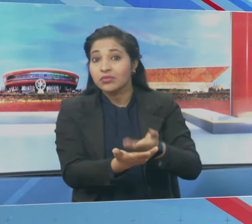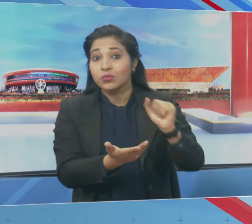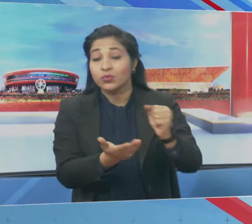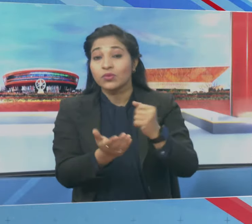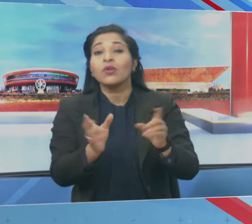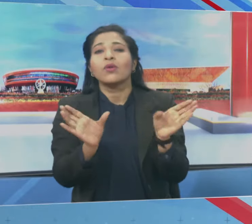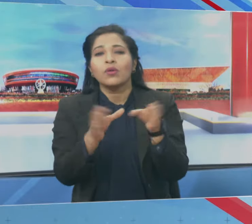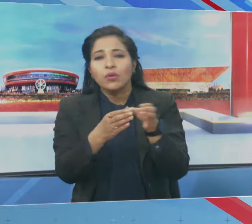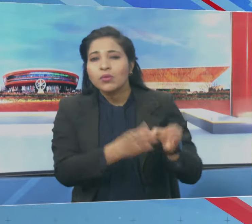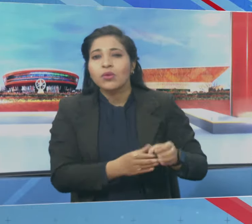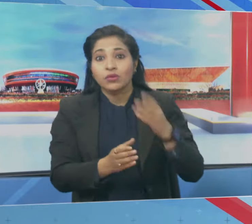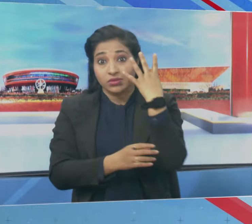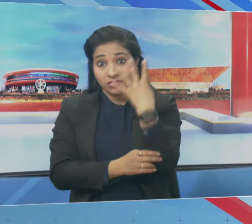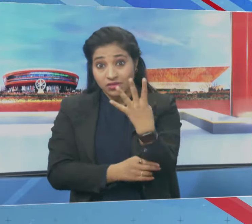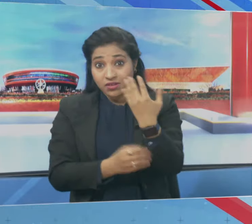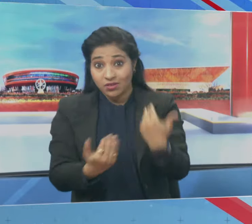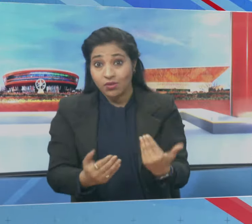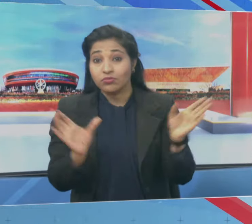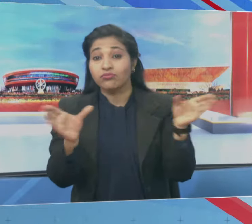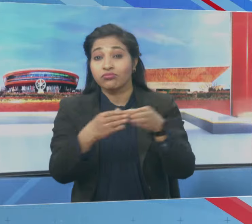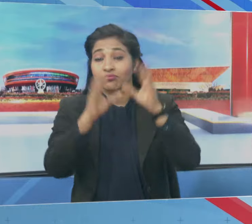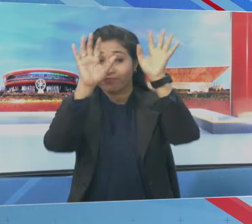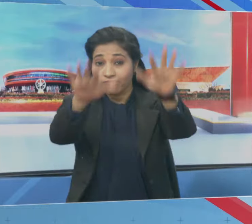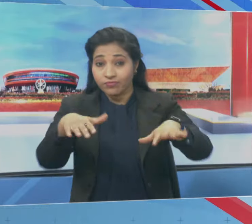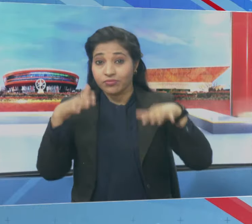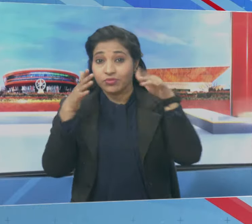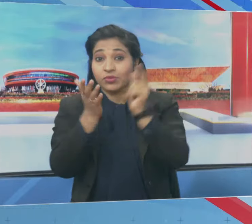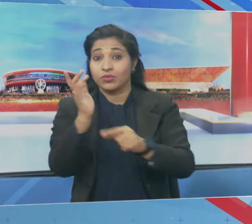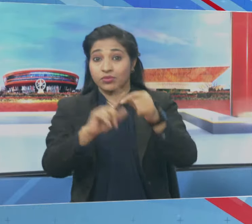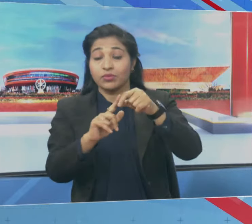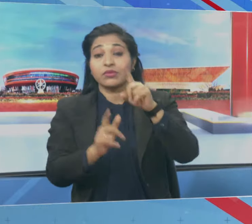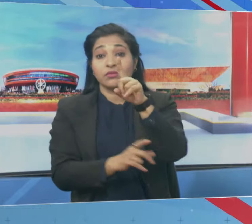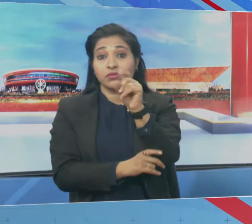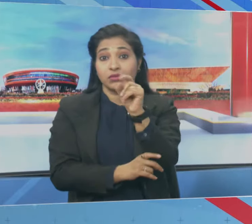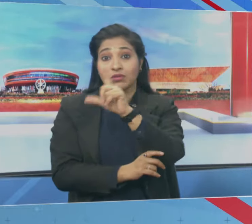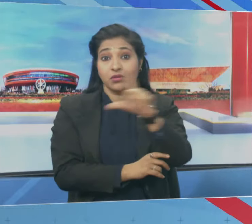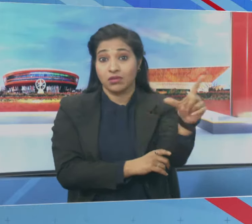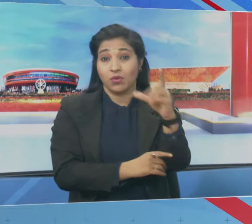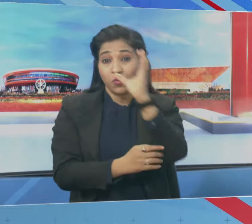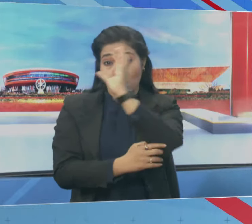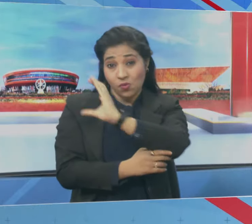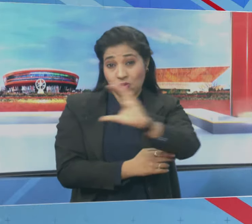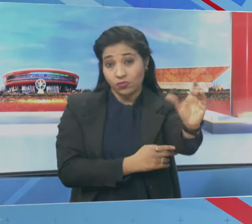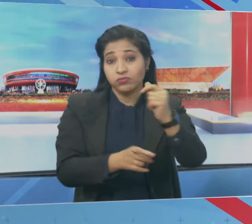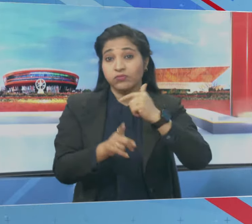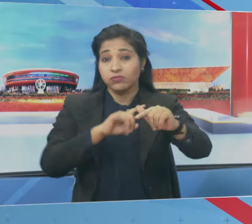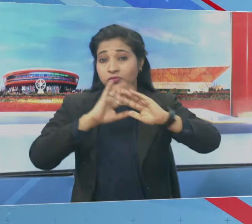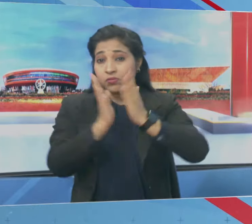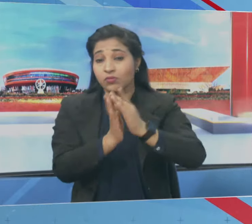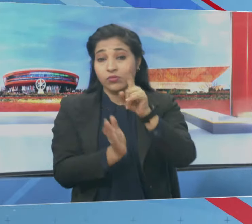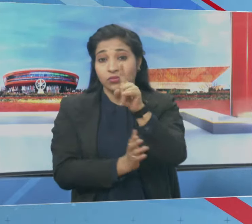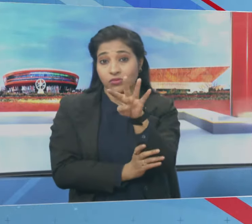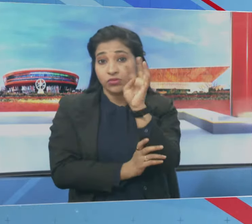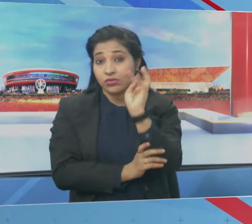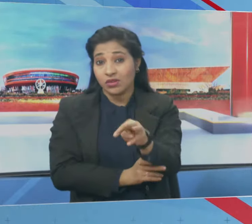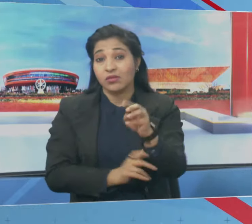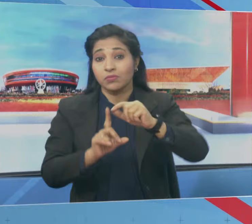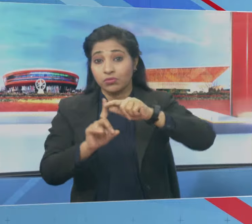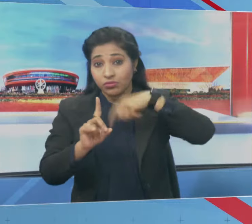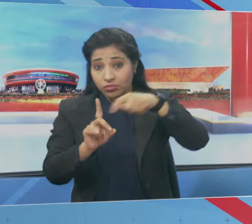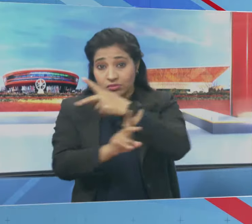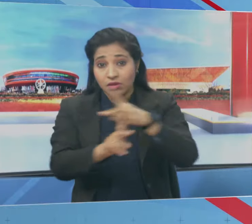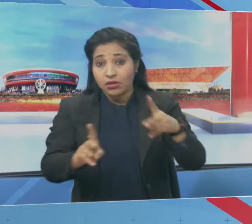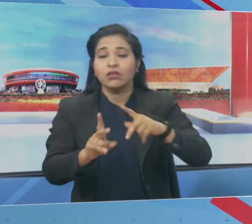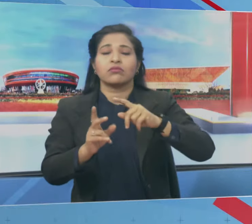ग्राउंड ब्रेकिंग समहारों में पूरे उत्तर प्रदेश में 10 लाग करोड रुपे से अधिक लागत की 14,000 परियोजनाओं का